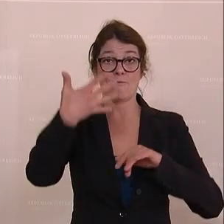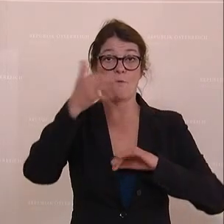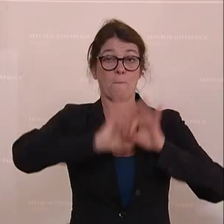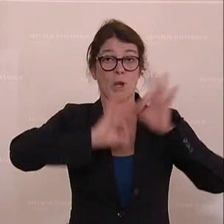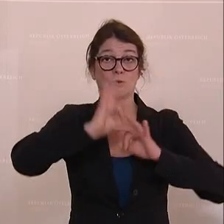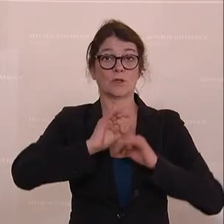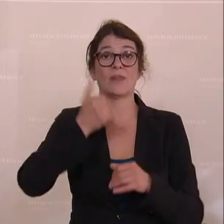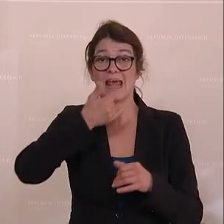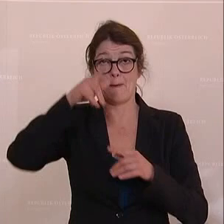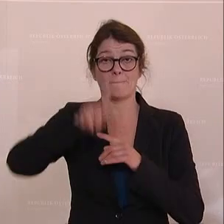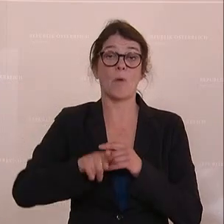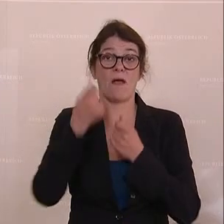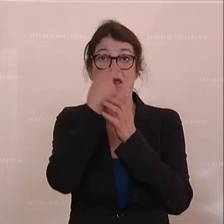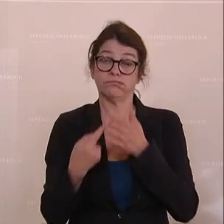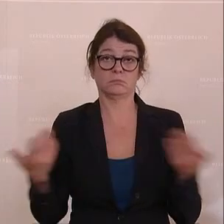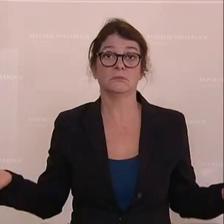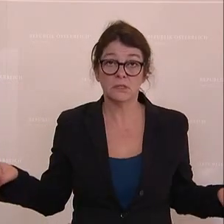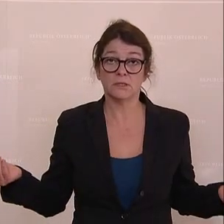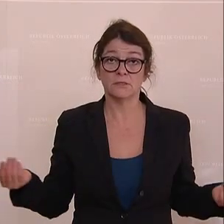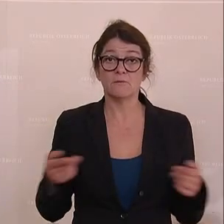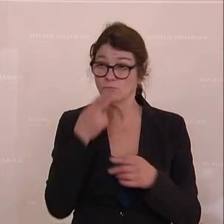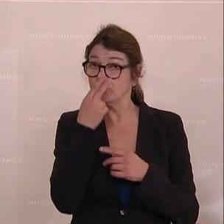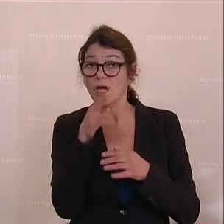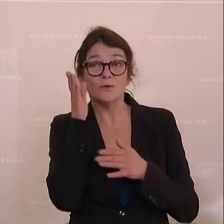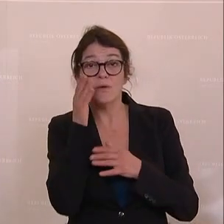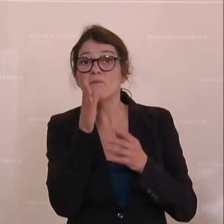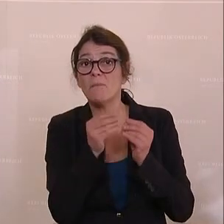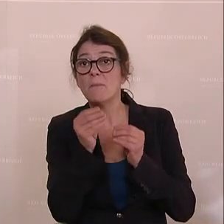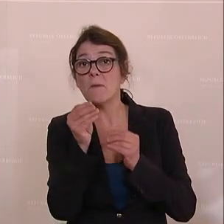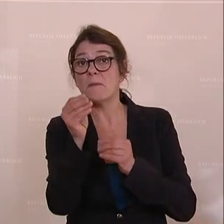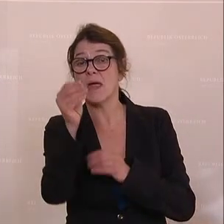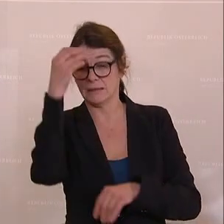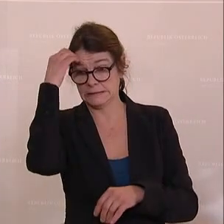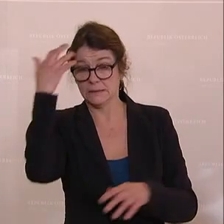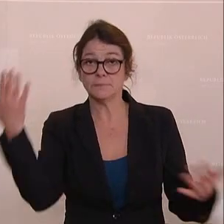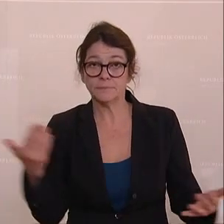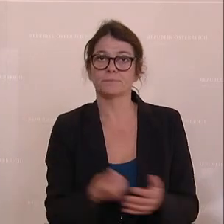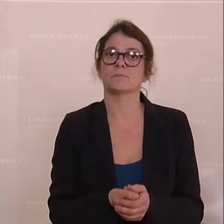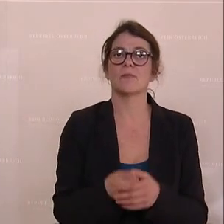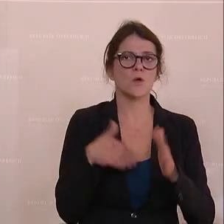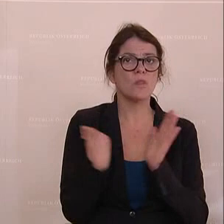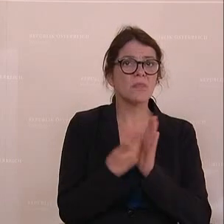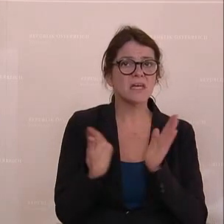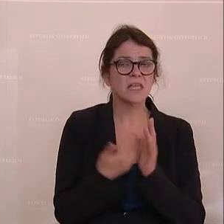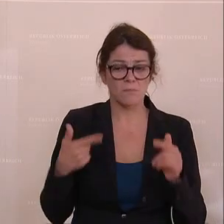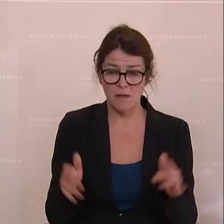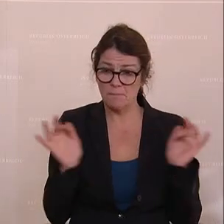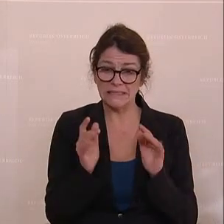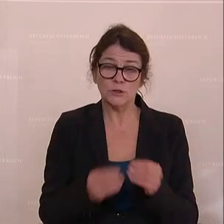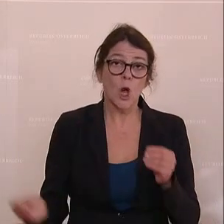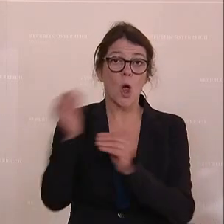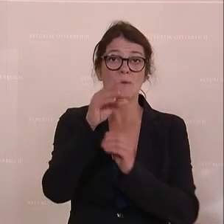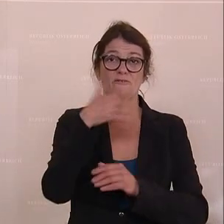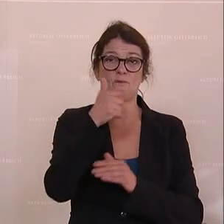monatliche Inflation, Tendenz weiter steigend und fortschreibend. Und deshalb ist diese Pensionserhöhung mit